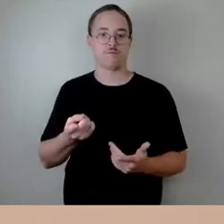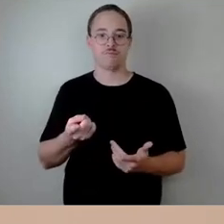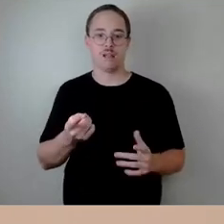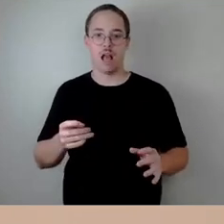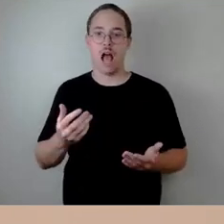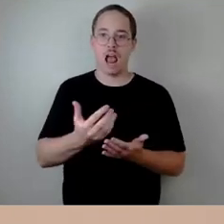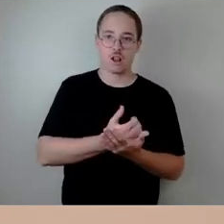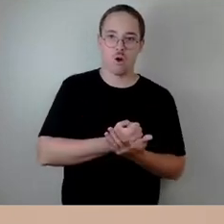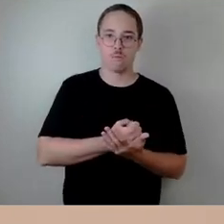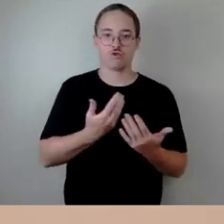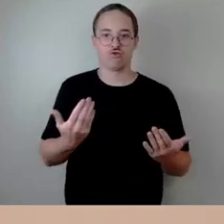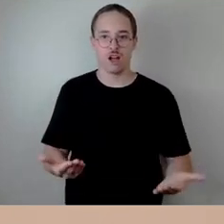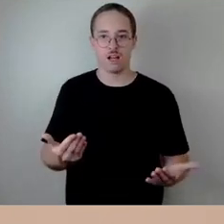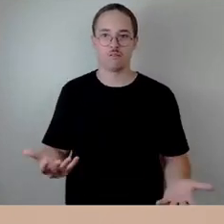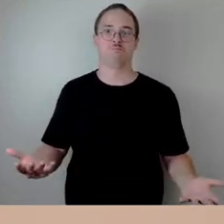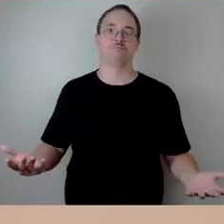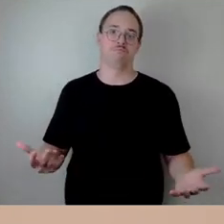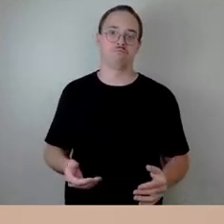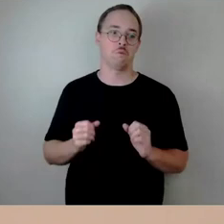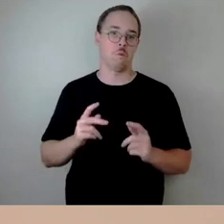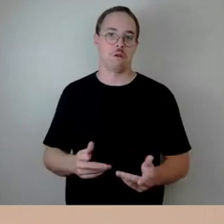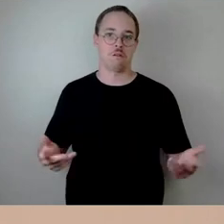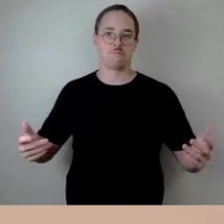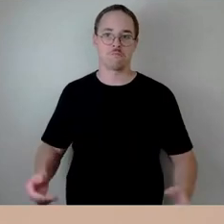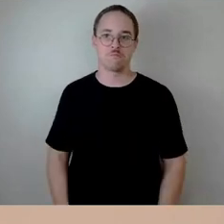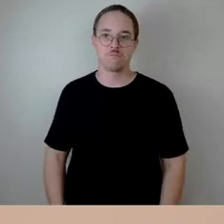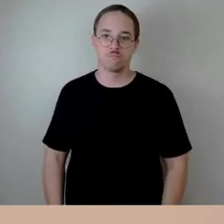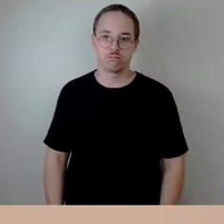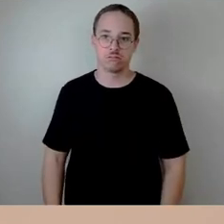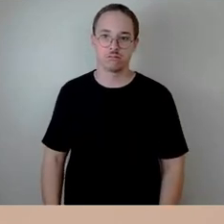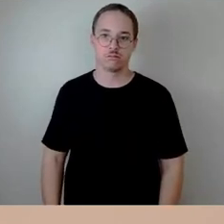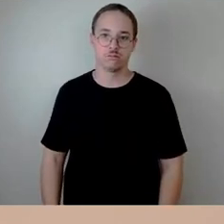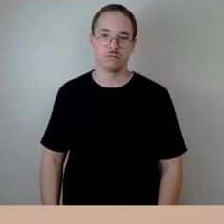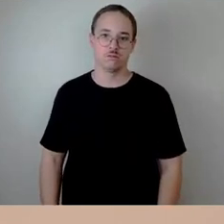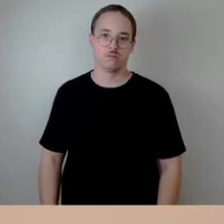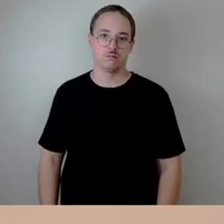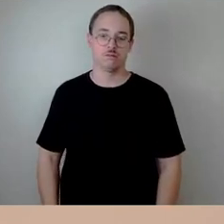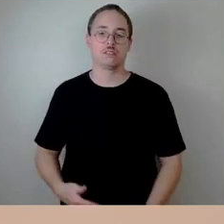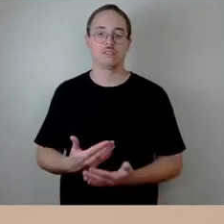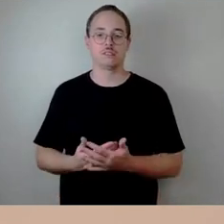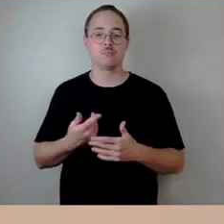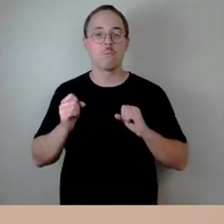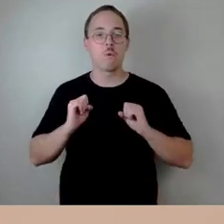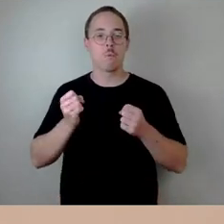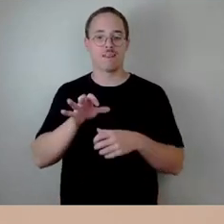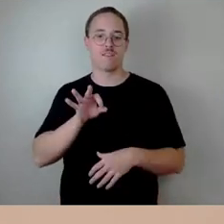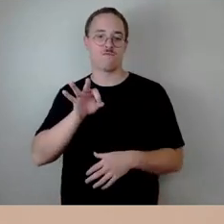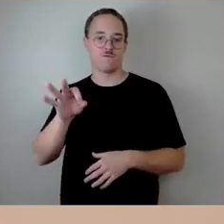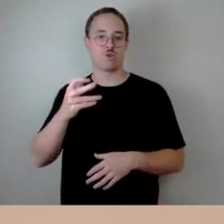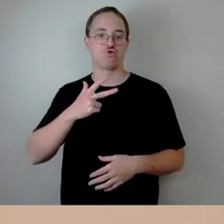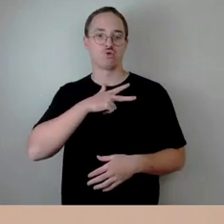ich, dass eine Mobilität eine Grundvoraussetzung für soziale Teilhabe ist. Und ja,